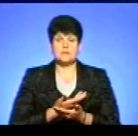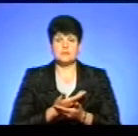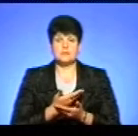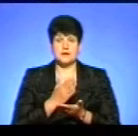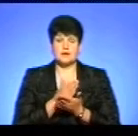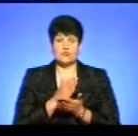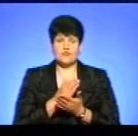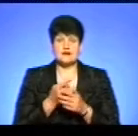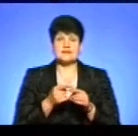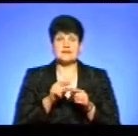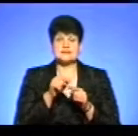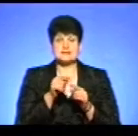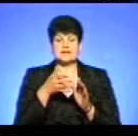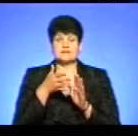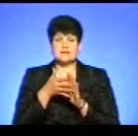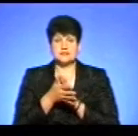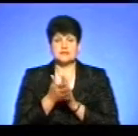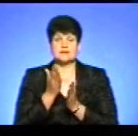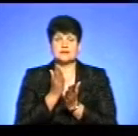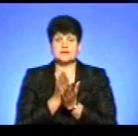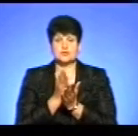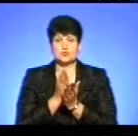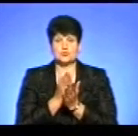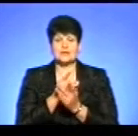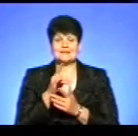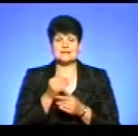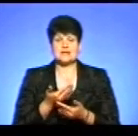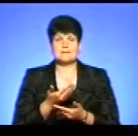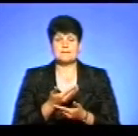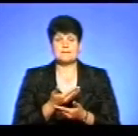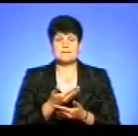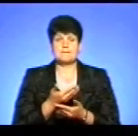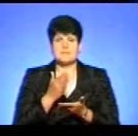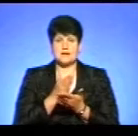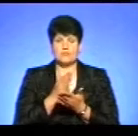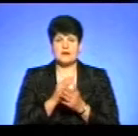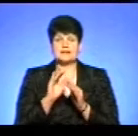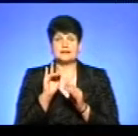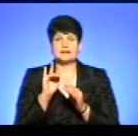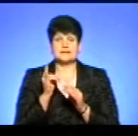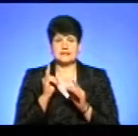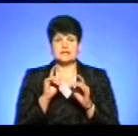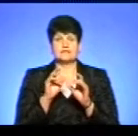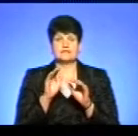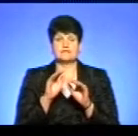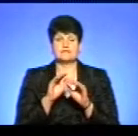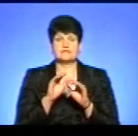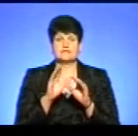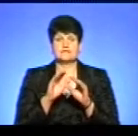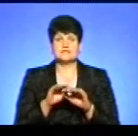оцих витрат, які йдуть за перебування дитини у садочку, складає